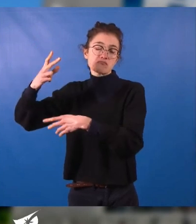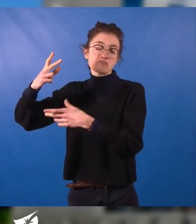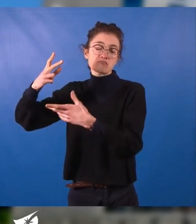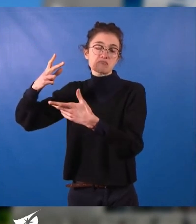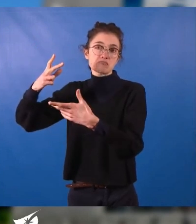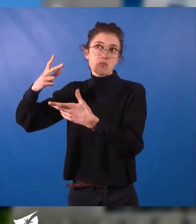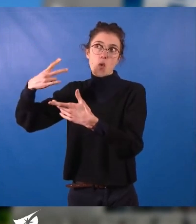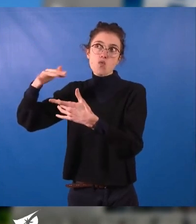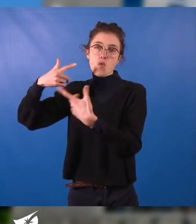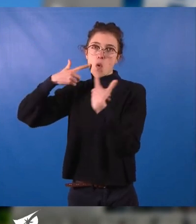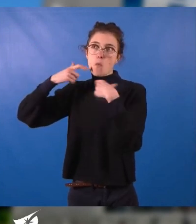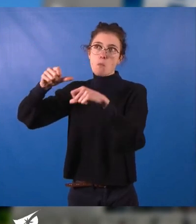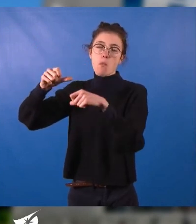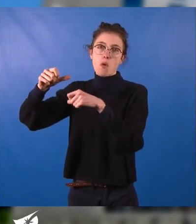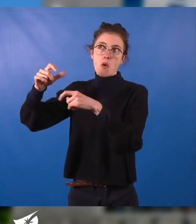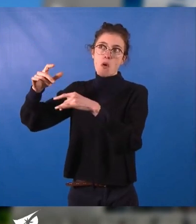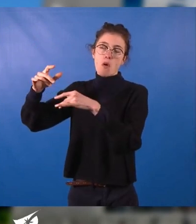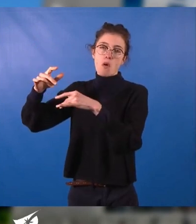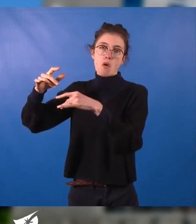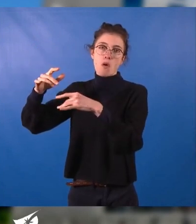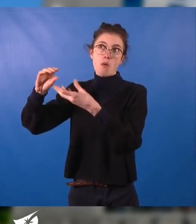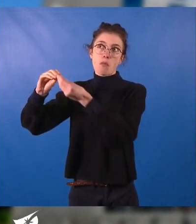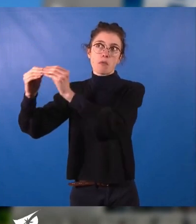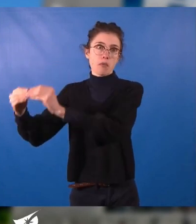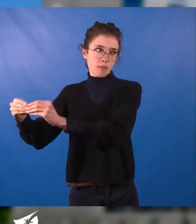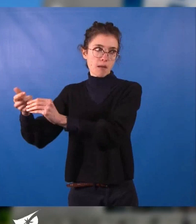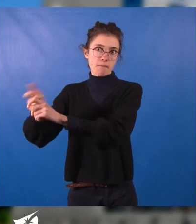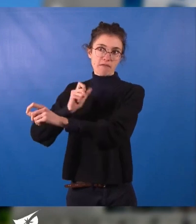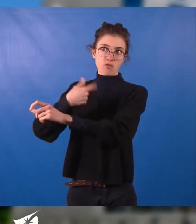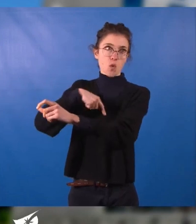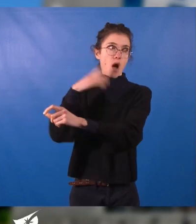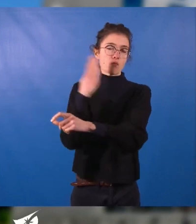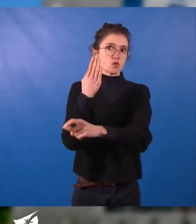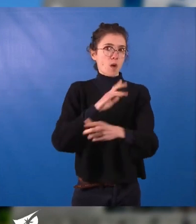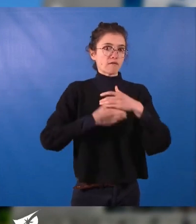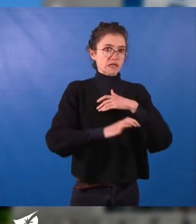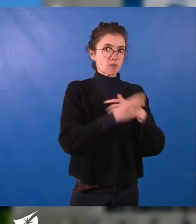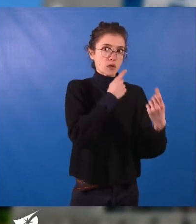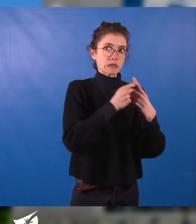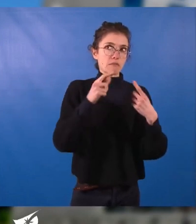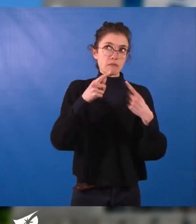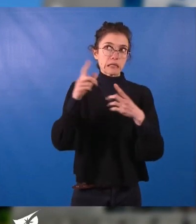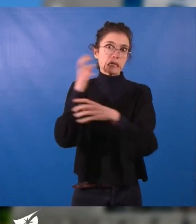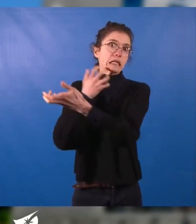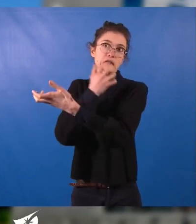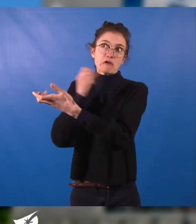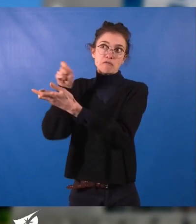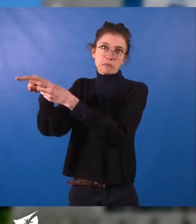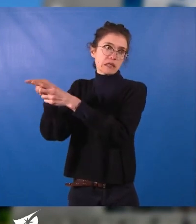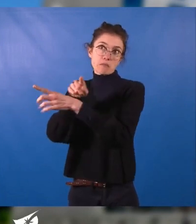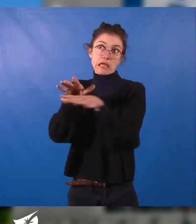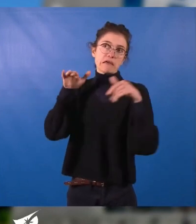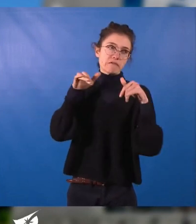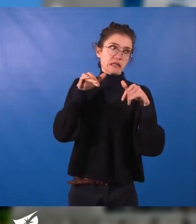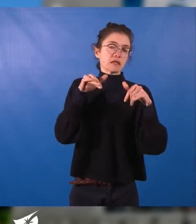'investissements très lourds pour éviter ou atténuer ces catastrophes. Seul l'Etat pourra les mener. Ce plan stratégique